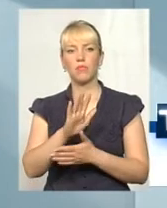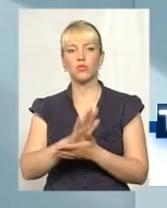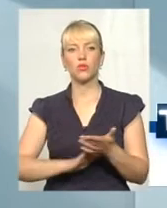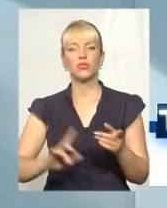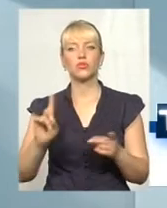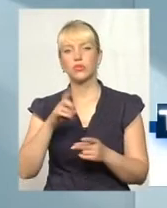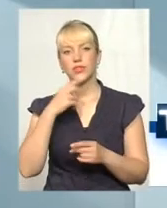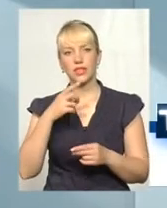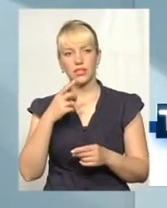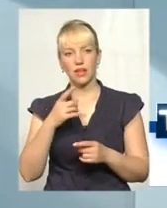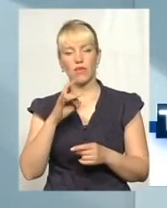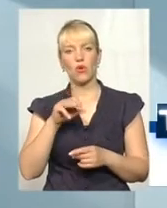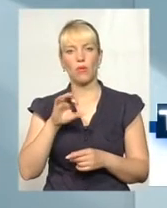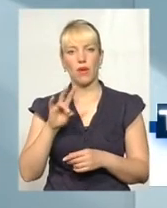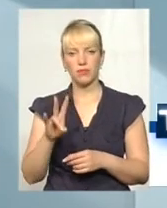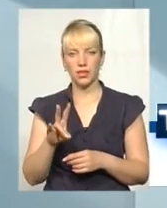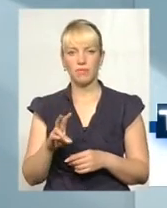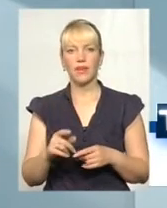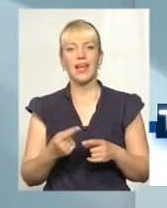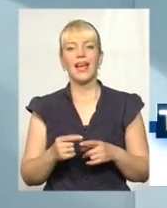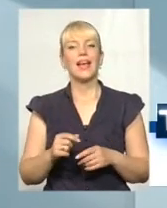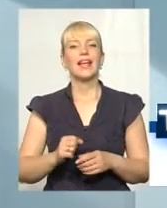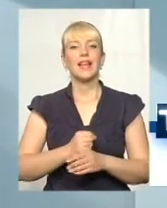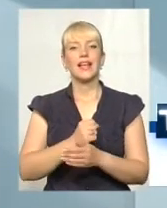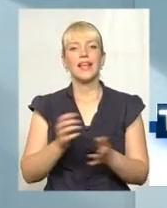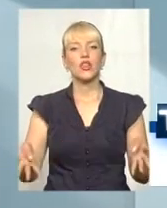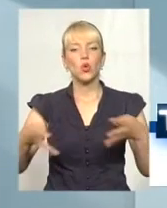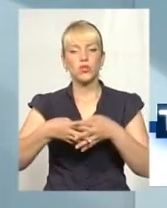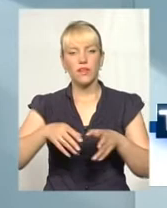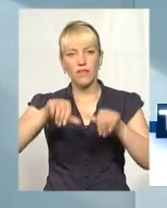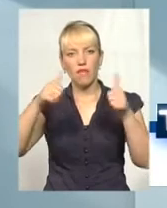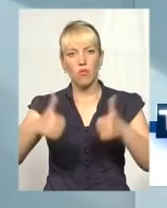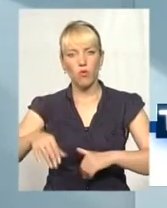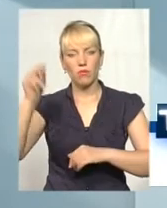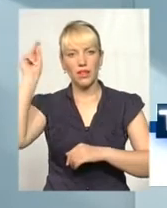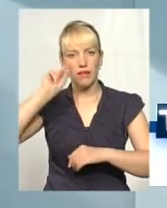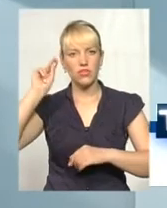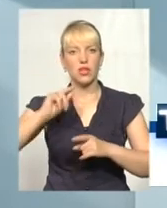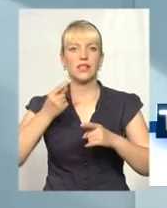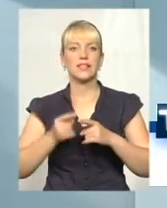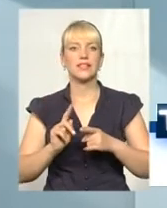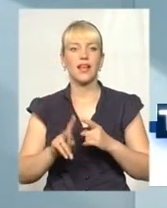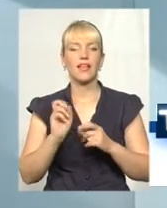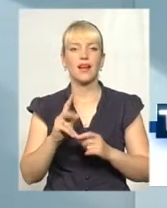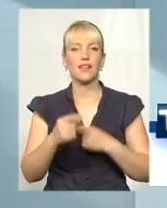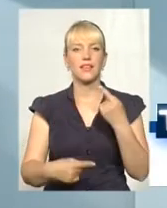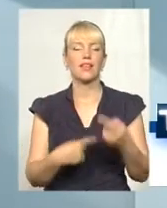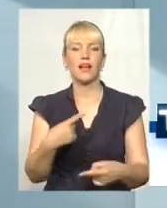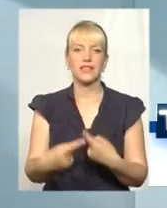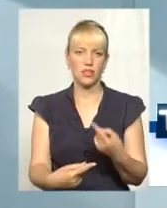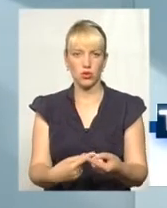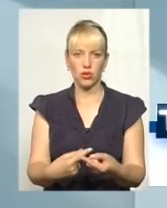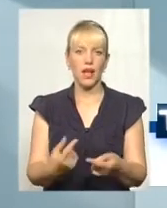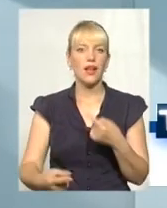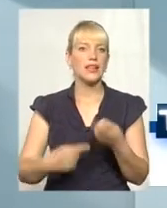сказав пан Роман, що інклюзивна форма навчання, ми повинні з вами зрозуміти, що це як наслідок. Наслідок